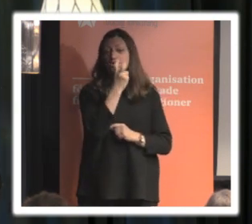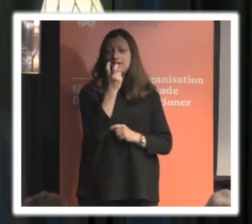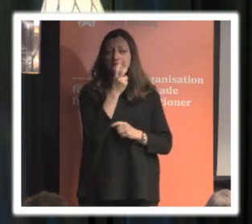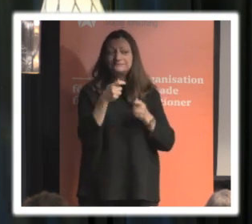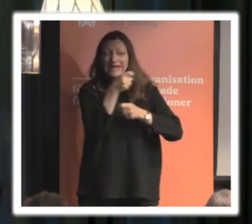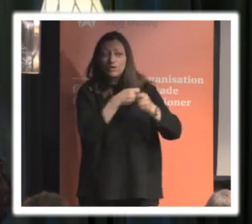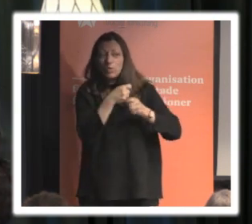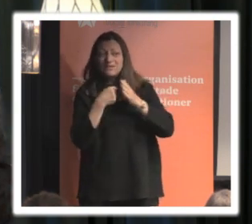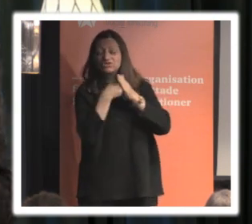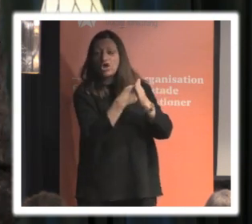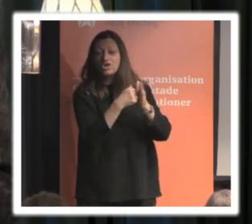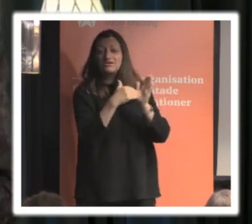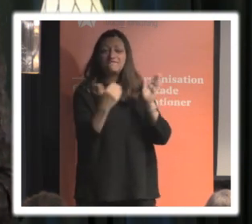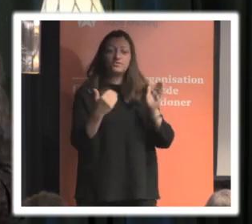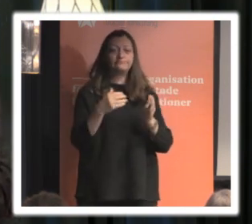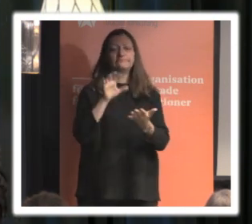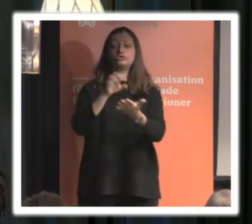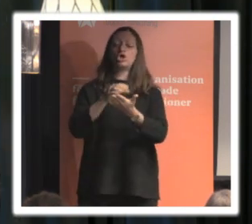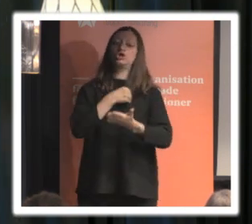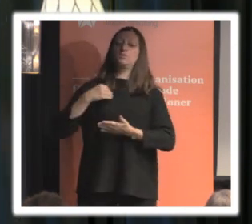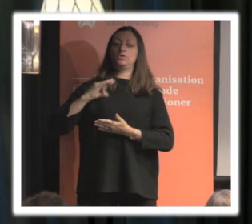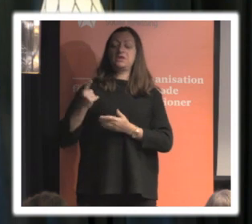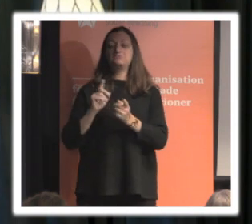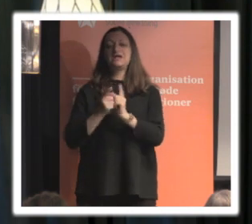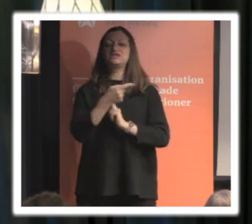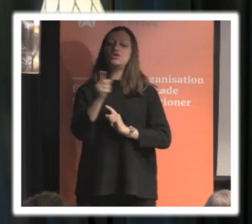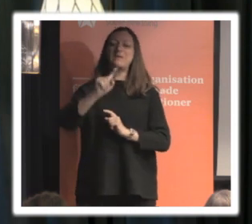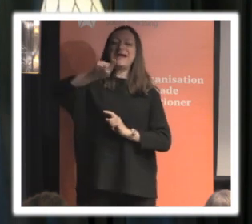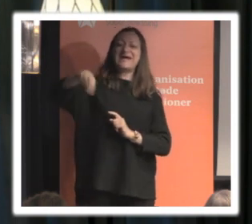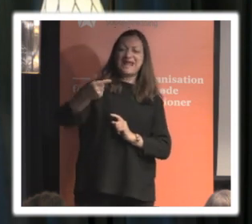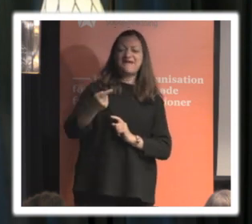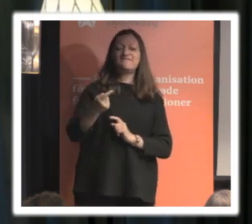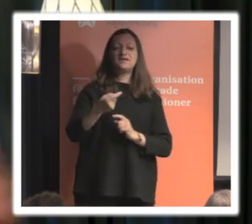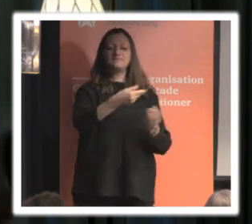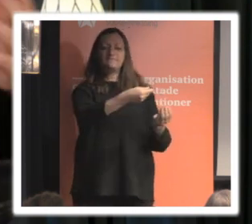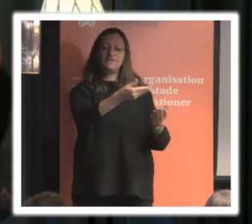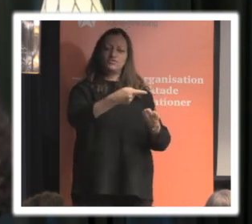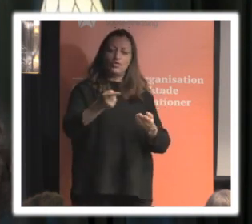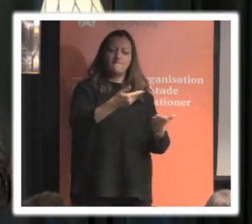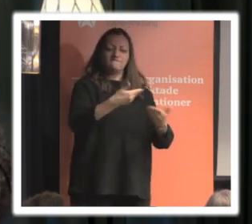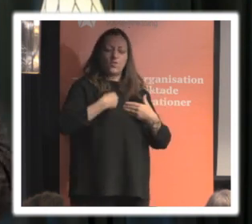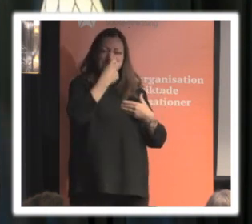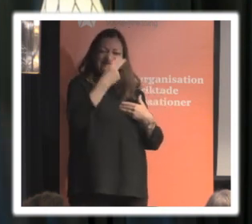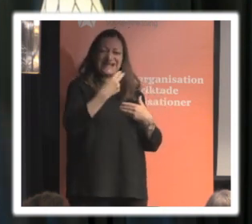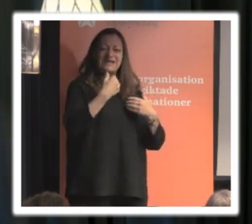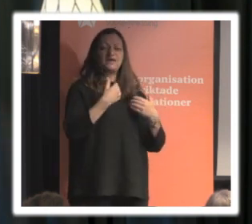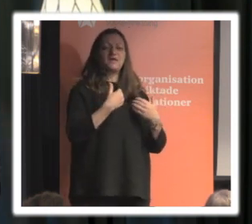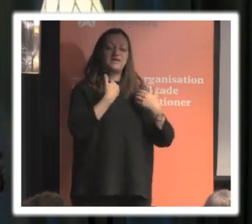ekonomiskt stöd från en statlig myndighet som kanske kräver att man lämnar in personnummer för sina medlemmar då kan man säga ifrån